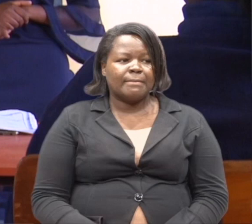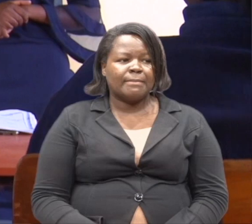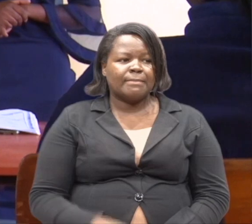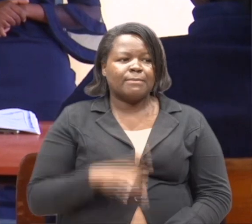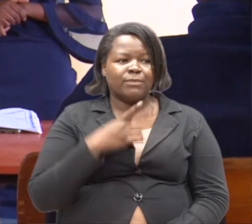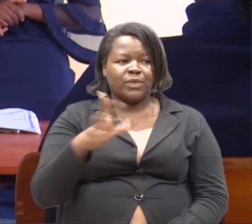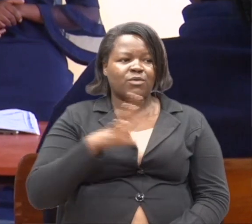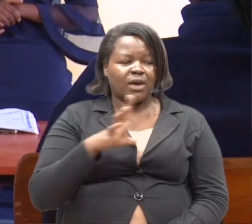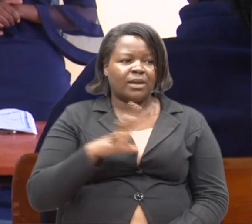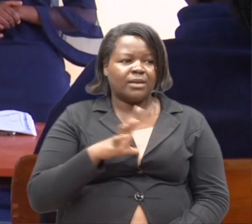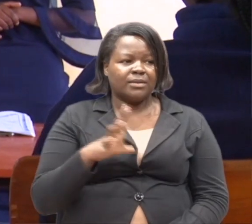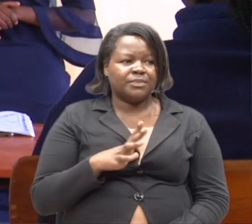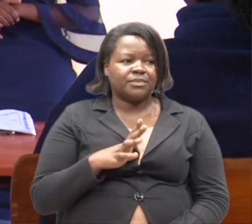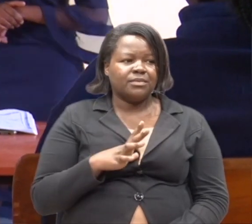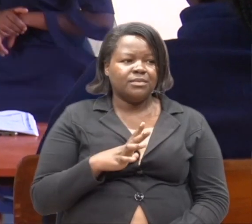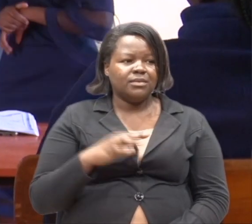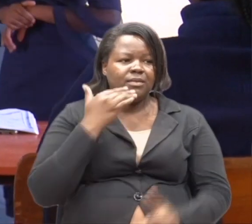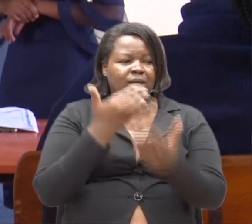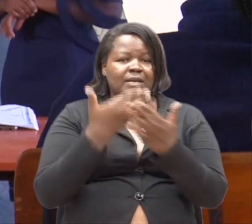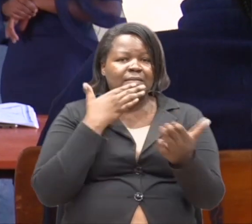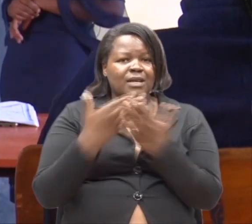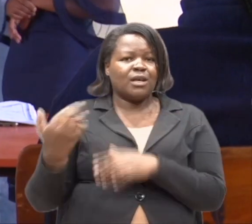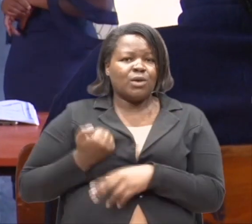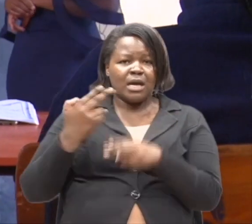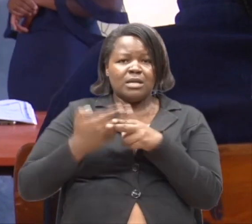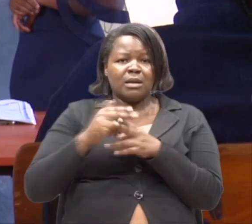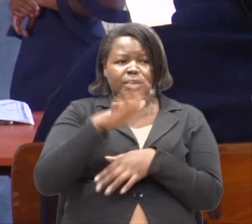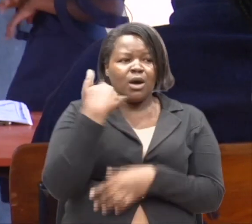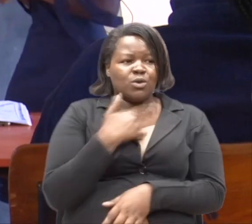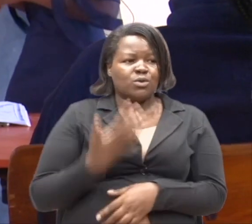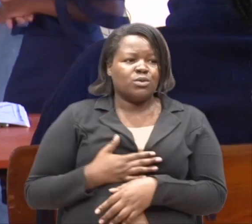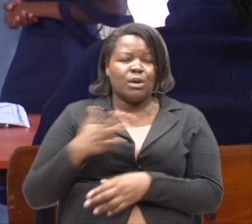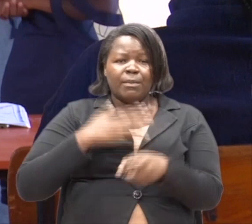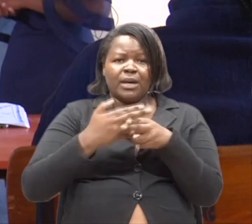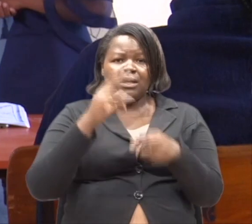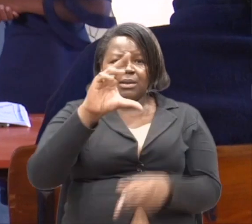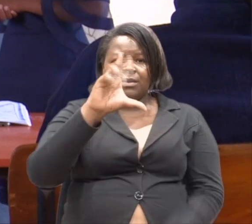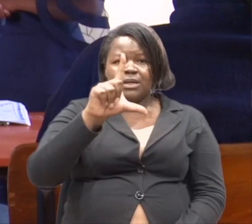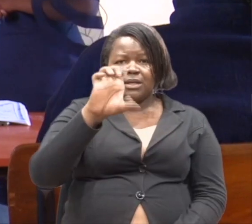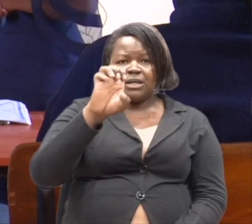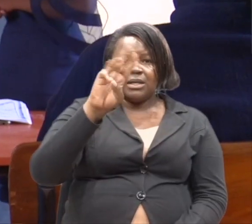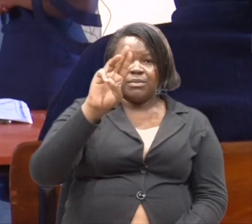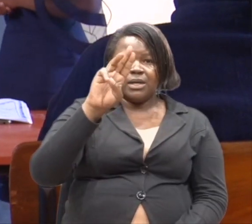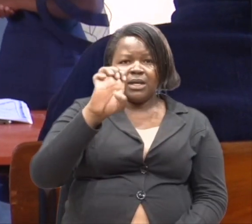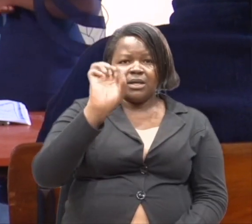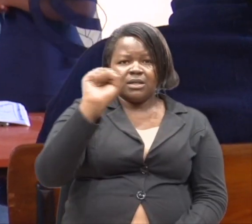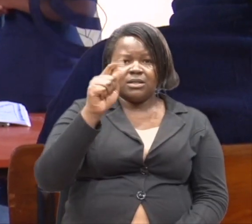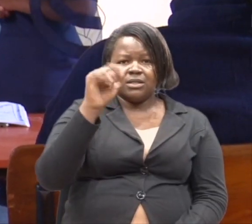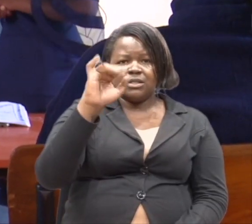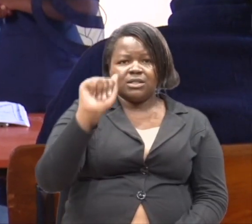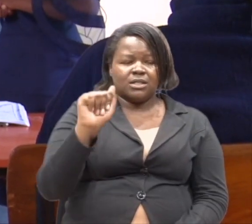You're fine. Thank you, madam. What's your name? My name is Clemesha. Nyaboke